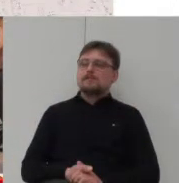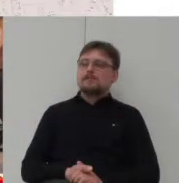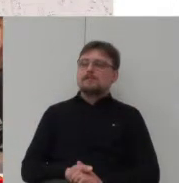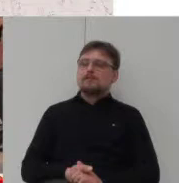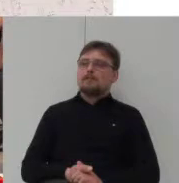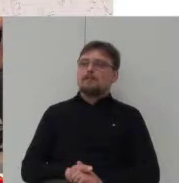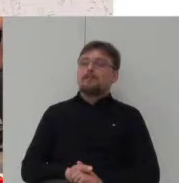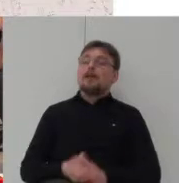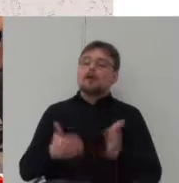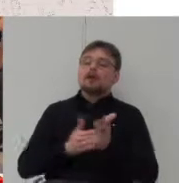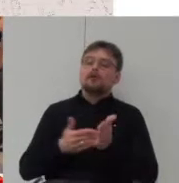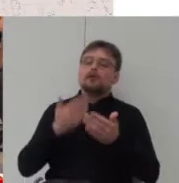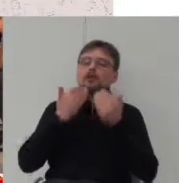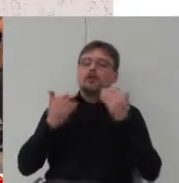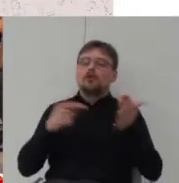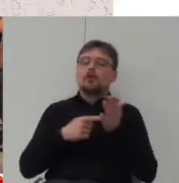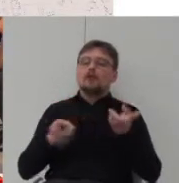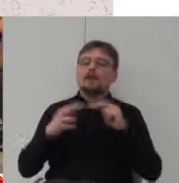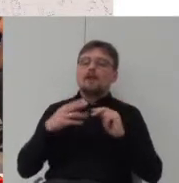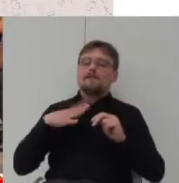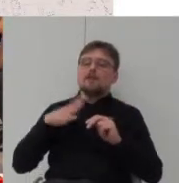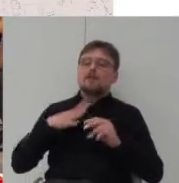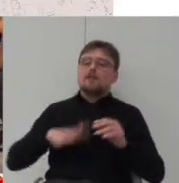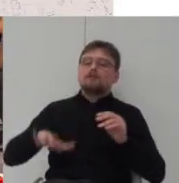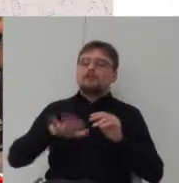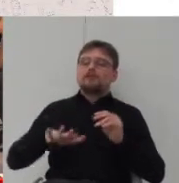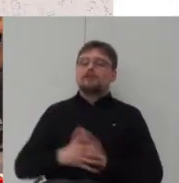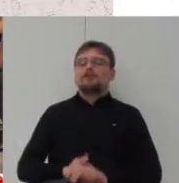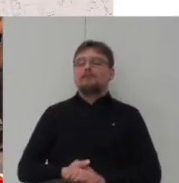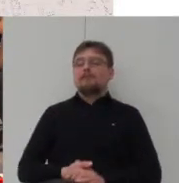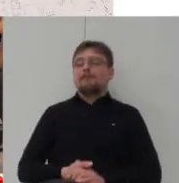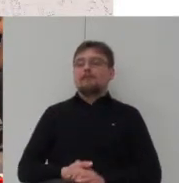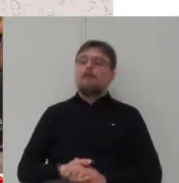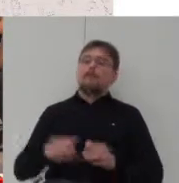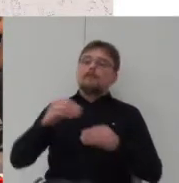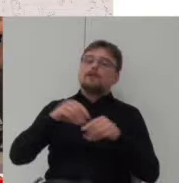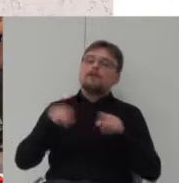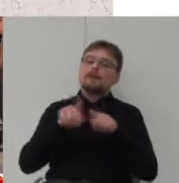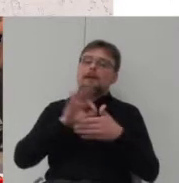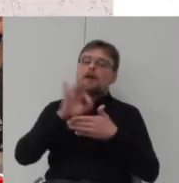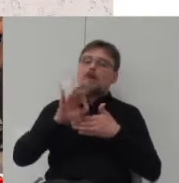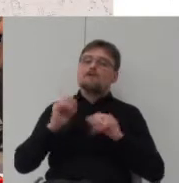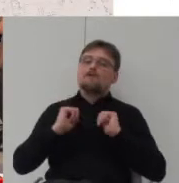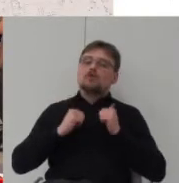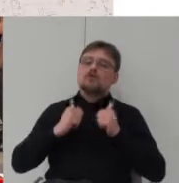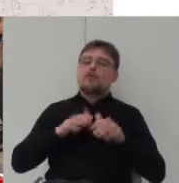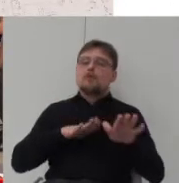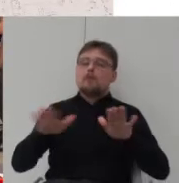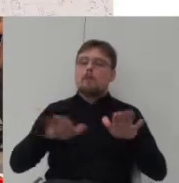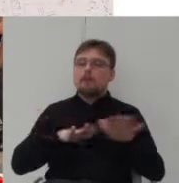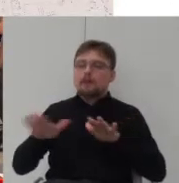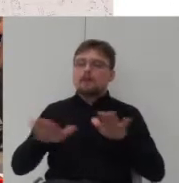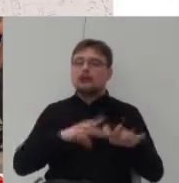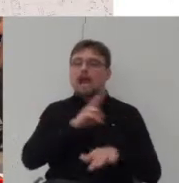wartościową przestrzeń, zostały tutaj zaprojektowane funkcje publiczne. Każdy z większych zespołów ma swój